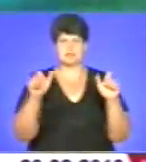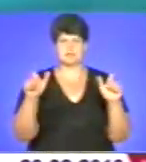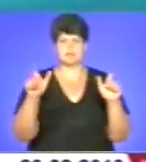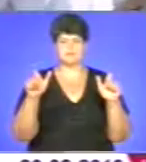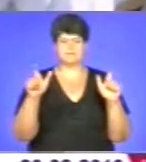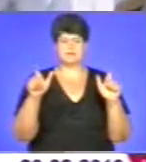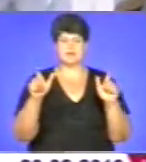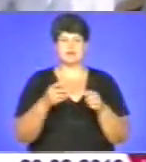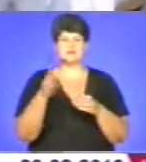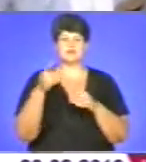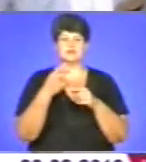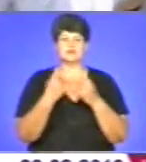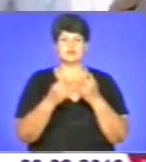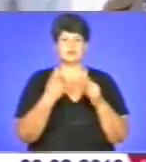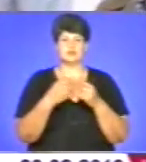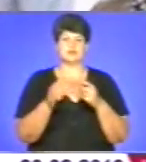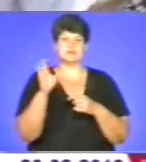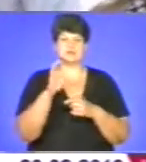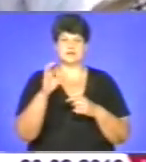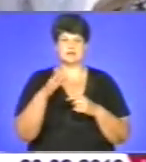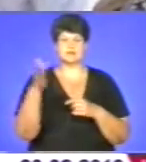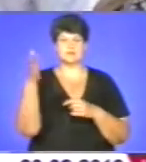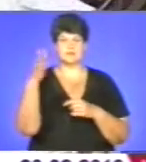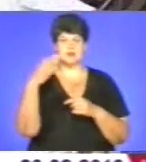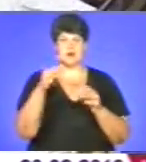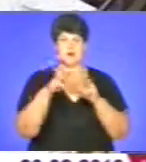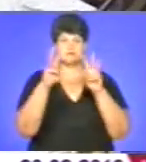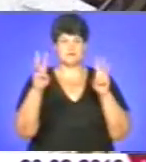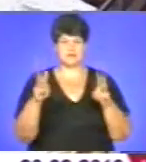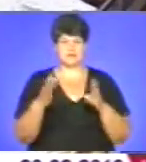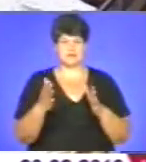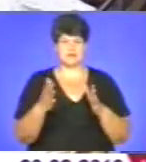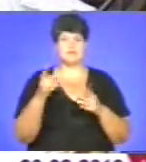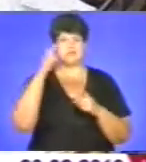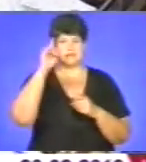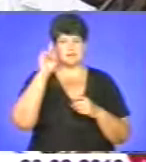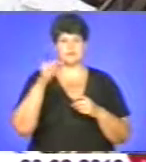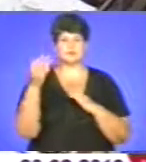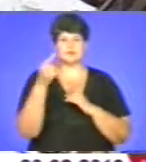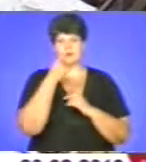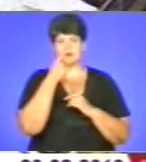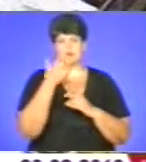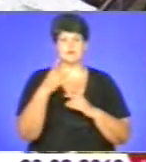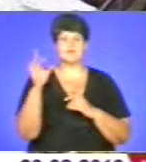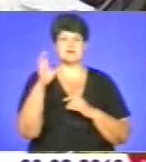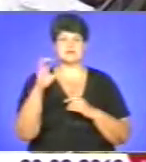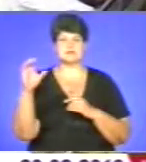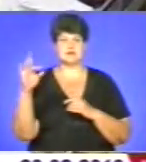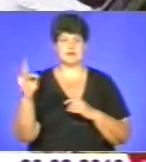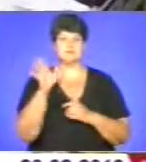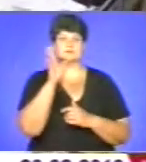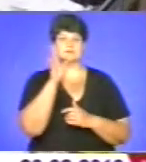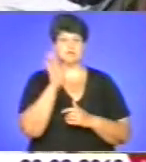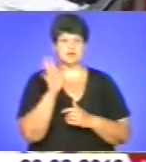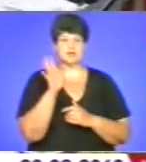Жовто-блакитні знамена освятили. Ми знаємо, що не так давно в радянські часи, як